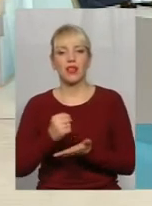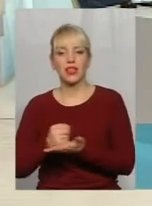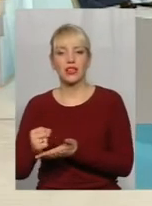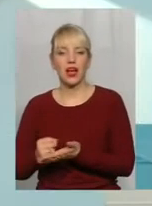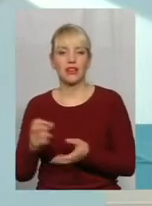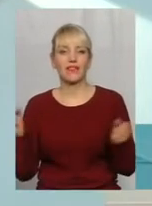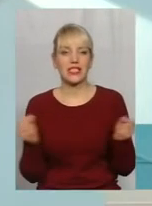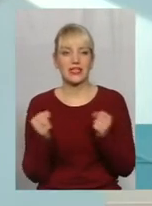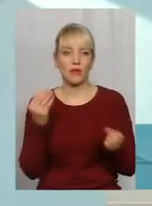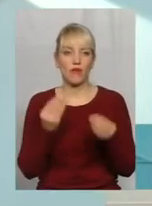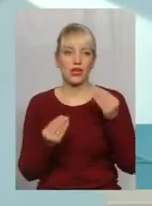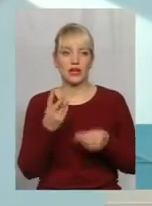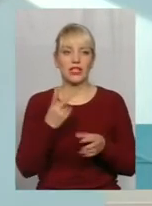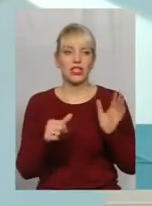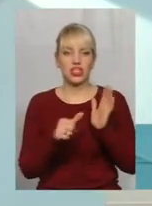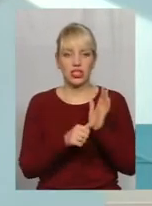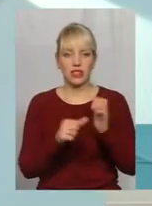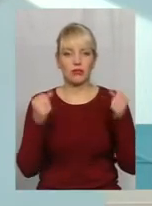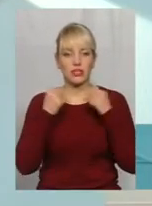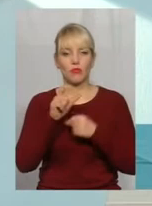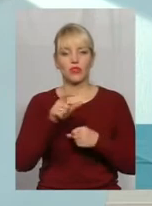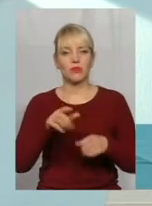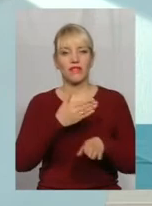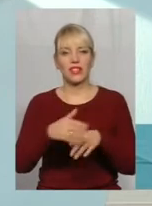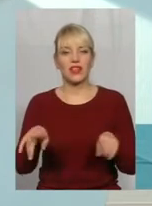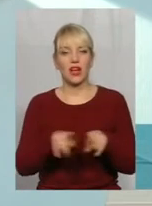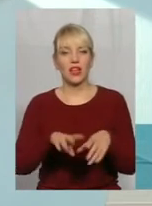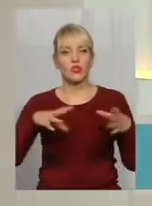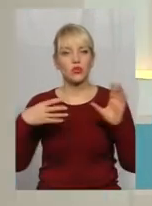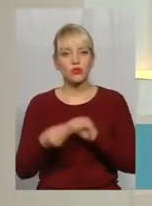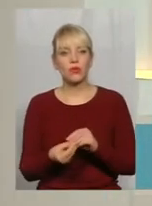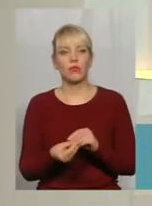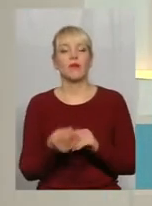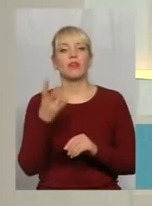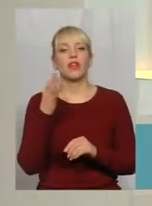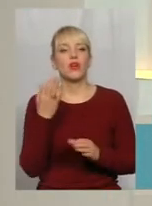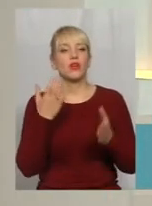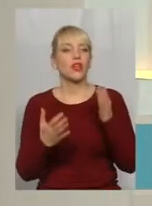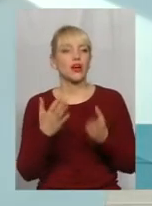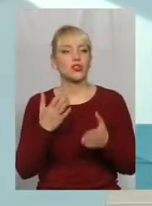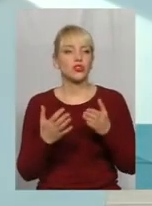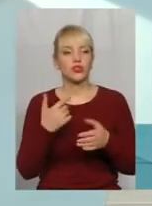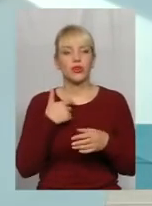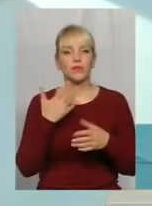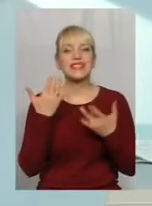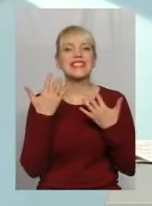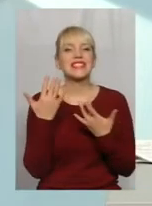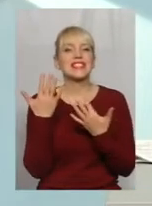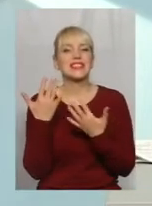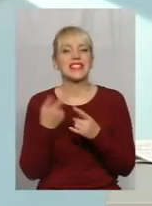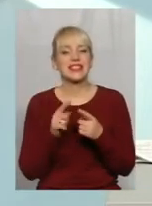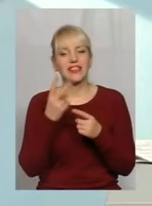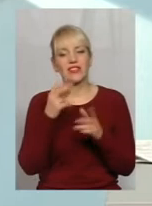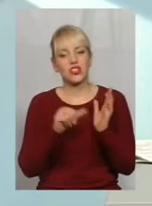26 спортсменам виділялась така сума. А скільки з цих 26